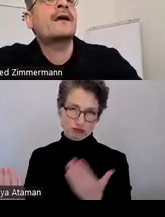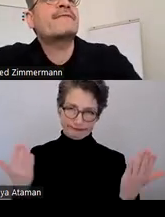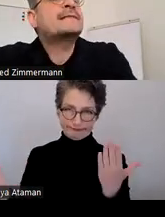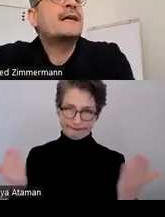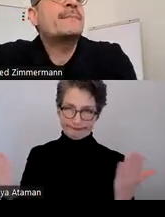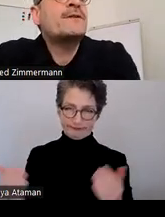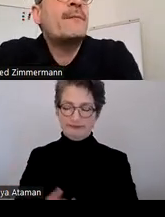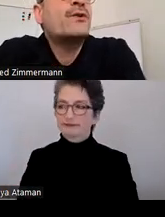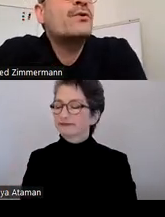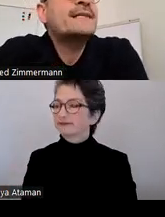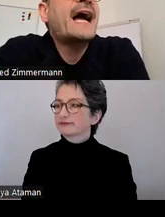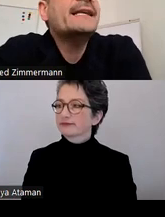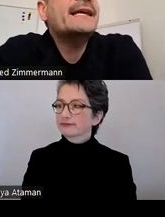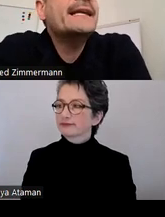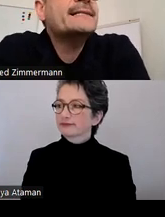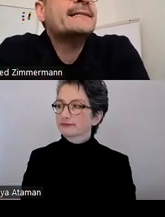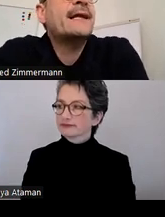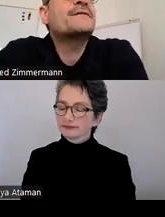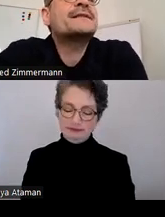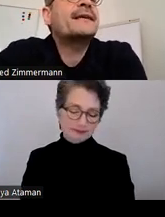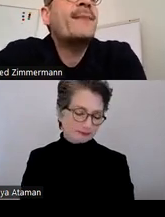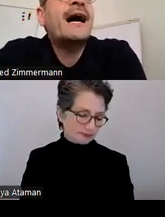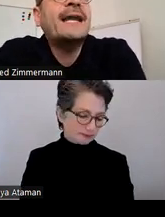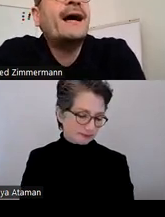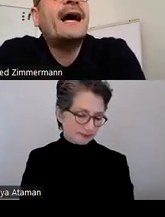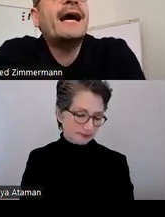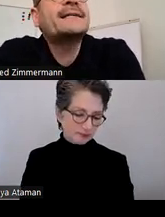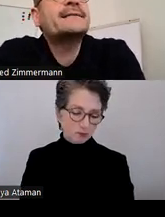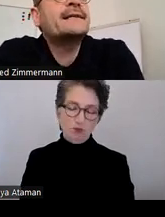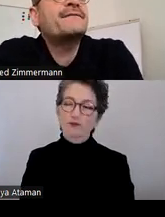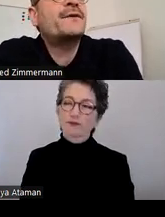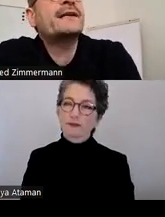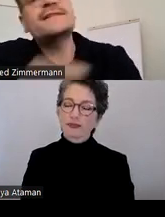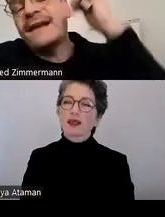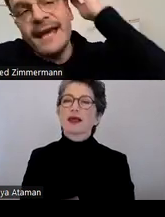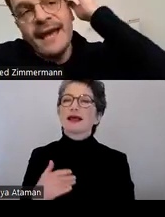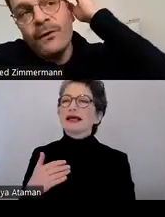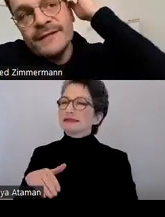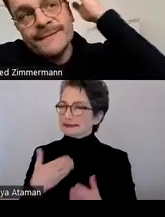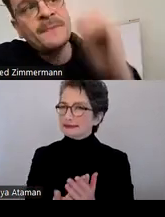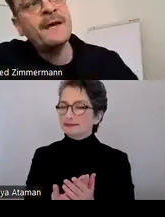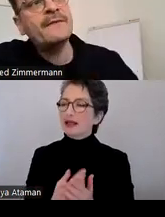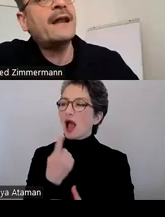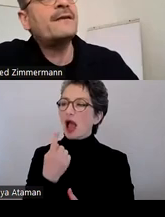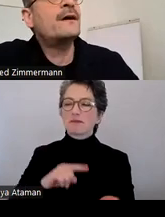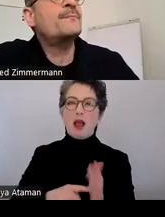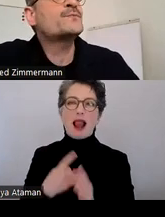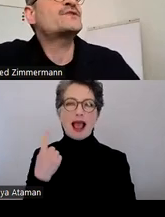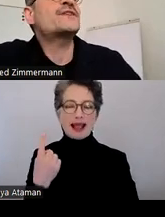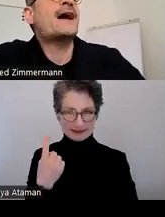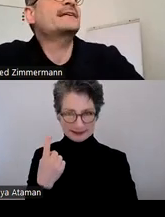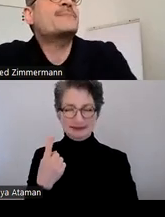Wenn Sie mich nochmal kurz eingehen lassen auf das Thema 1x1 leserfreundlicher Layouts, dann